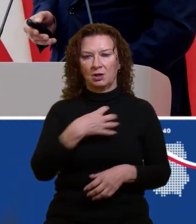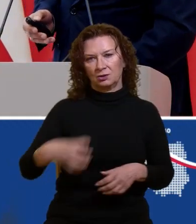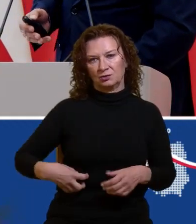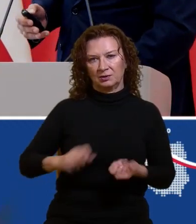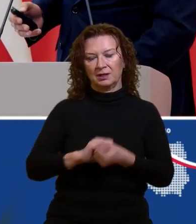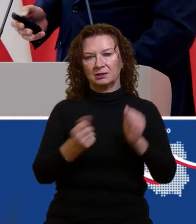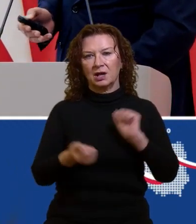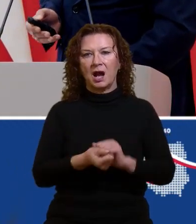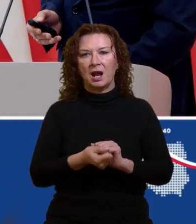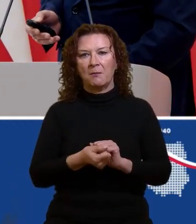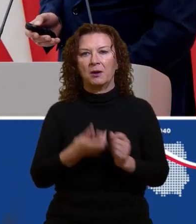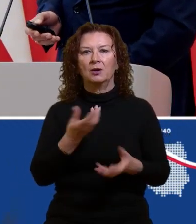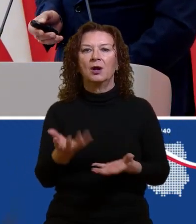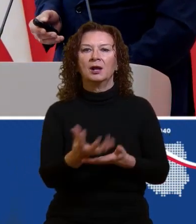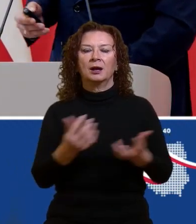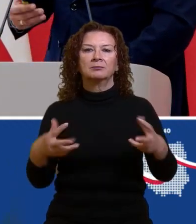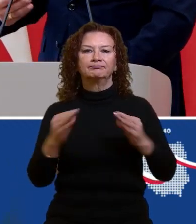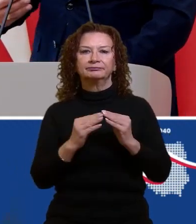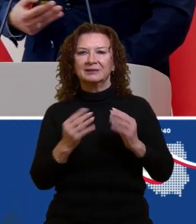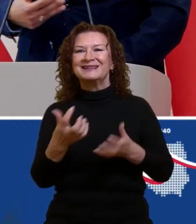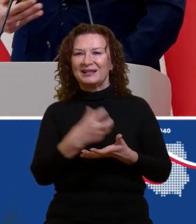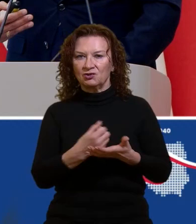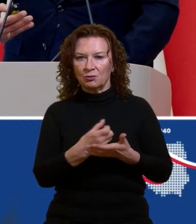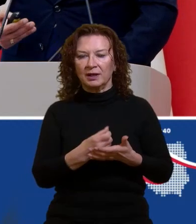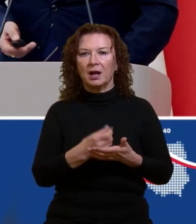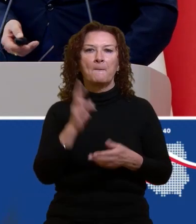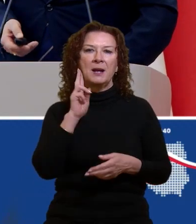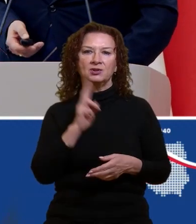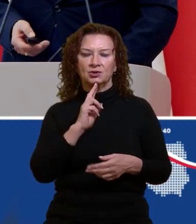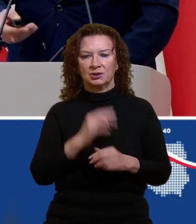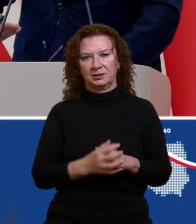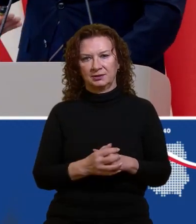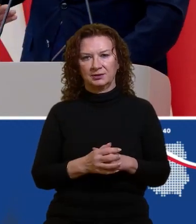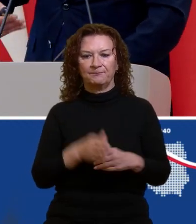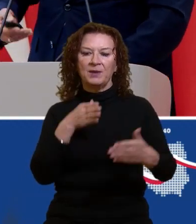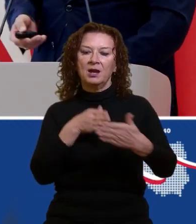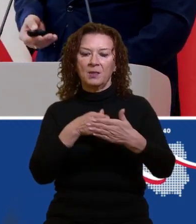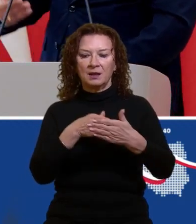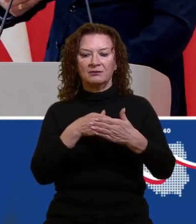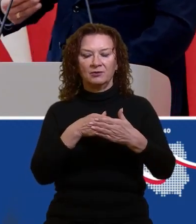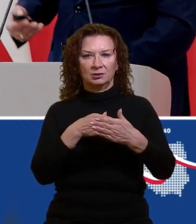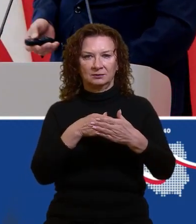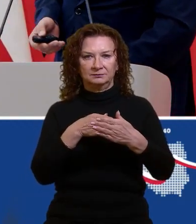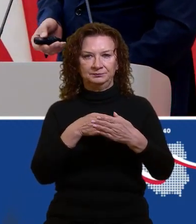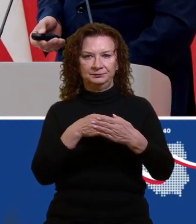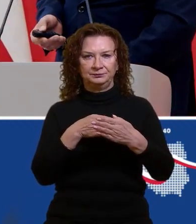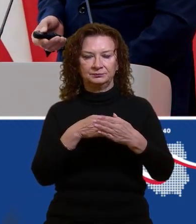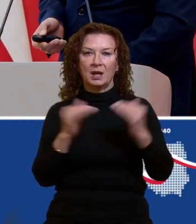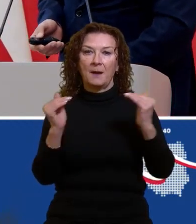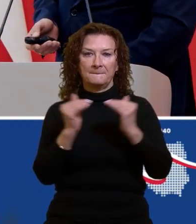macierzyński. W praktyce ta kwota limitu, która jest ustawiona na poziomie tego